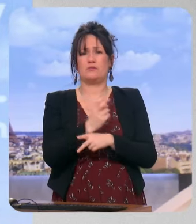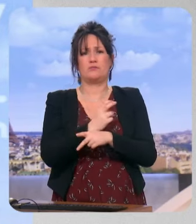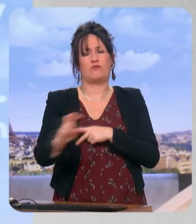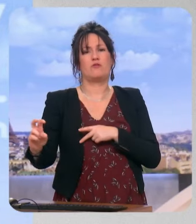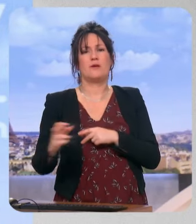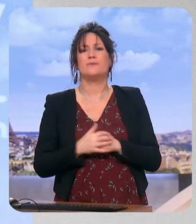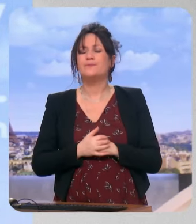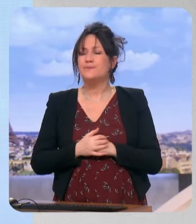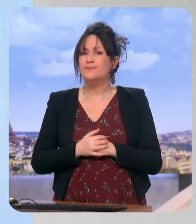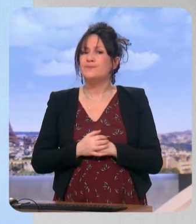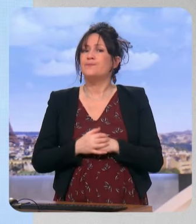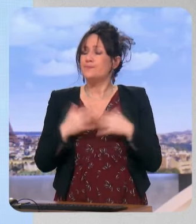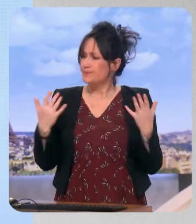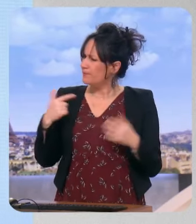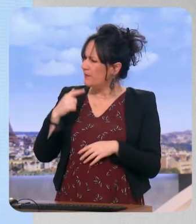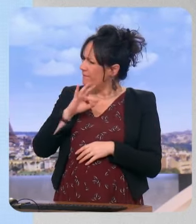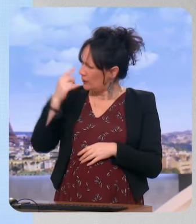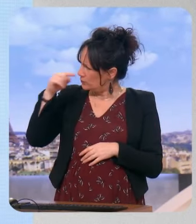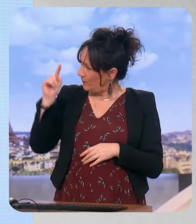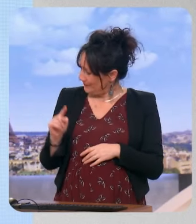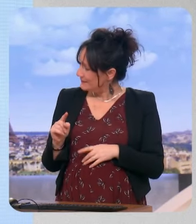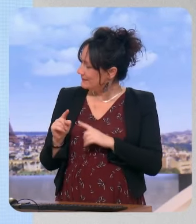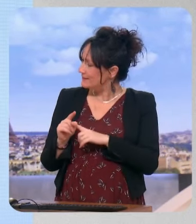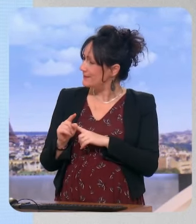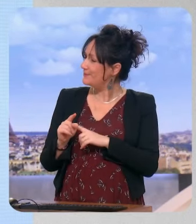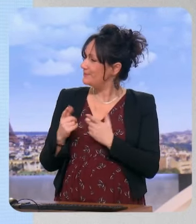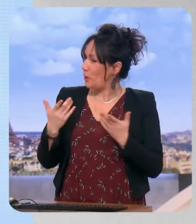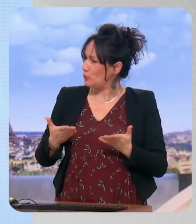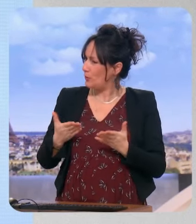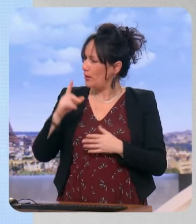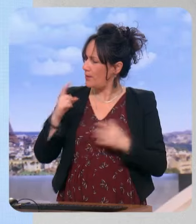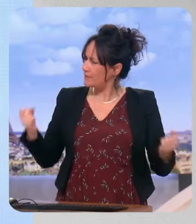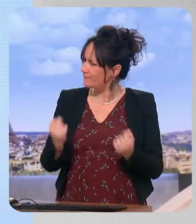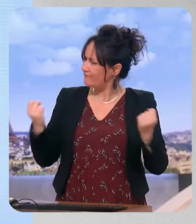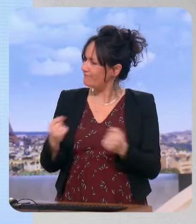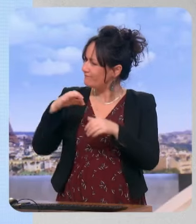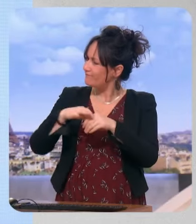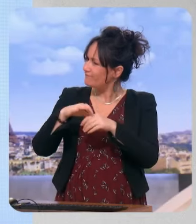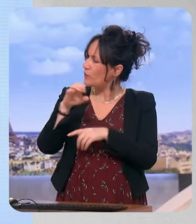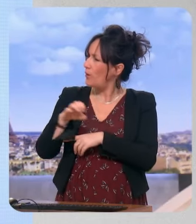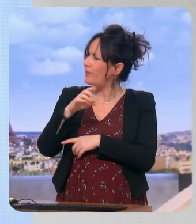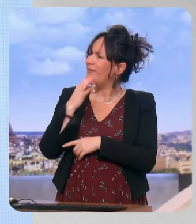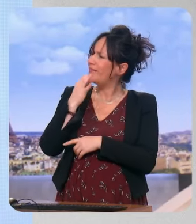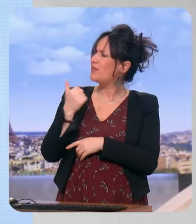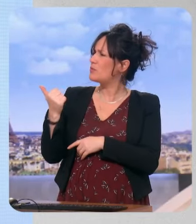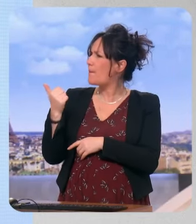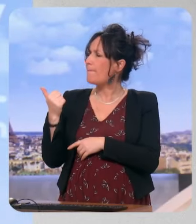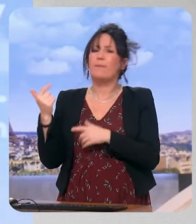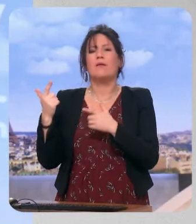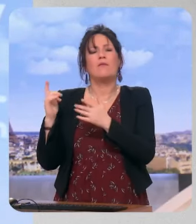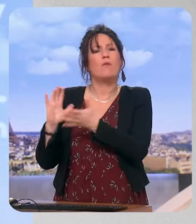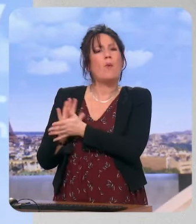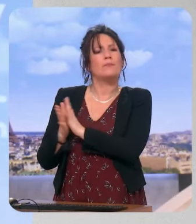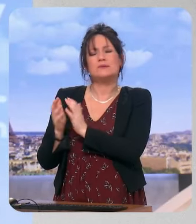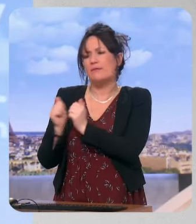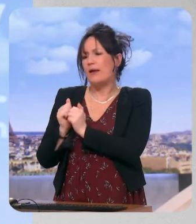des élections européennes. Manon Aubry et la France Insoumise qui vont lancer officiellement leur campagne aujourd'hui vous accusent au RN d'être, je cite, les petits télégraphistes de Vladimir Poutine. Oui, mais tout ça, c